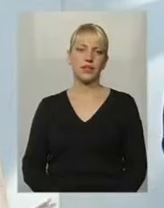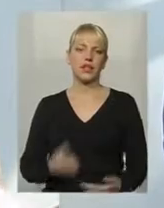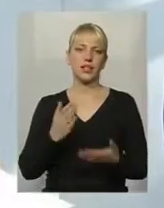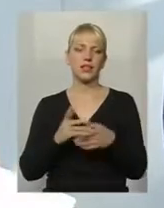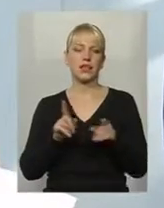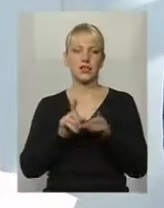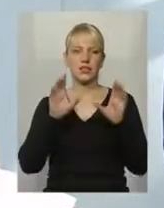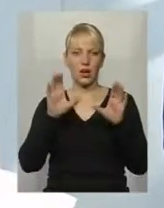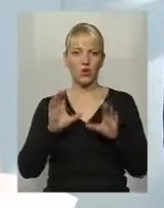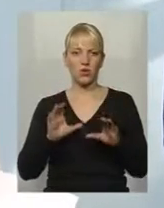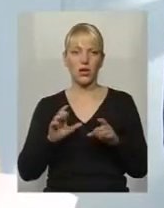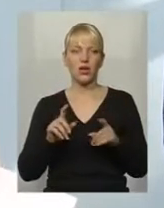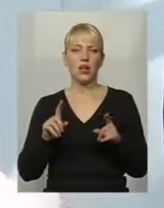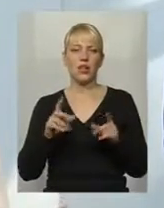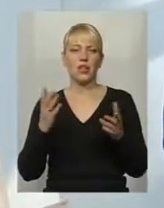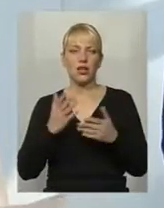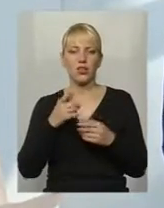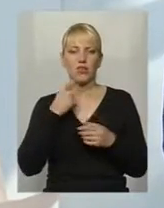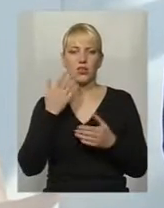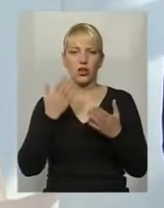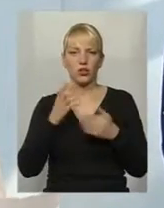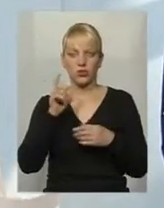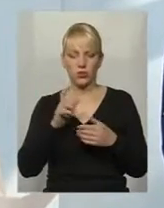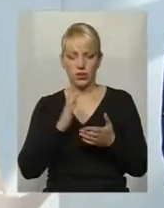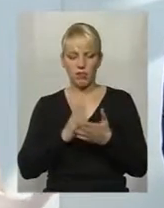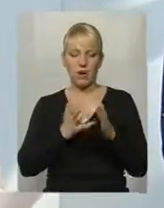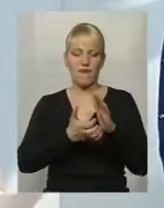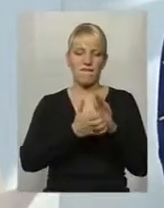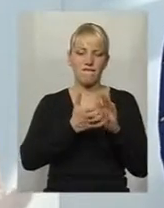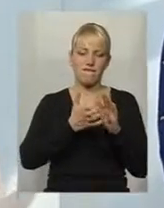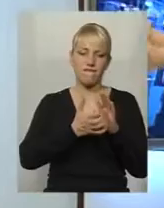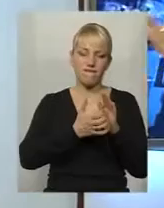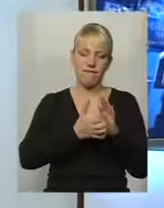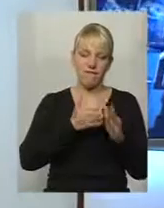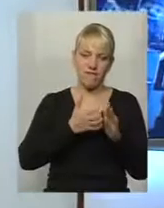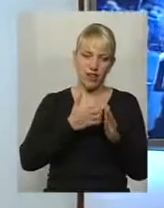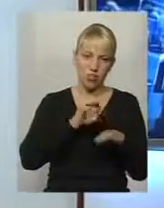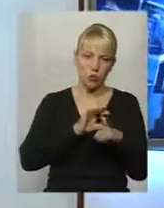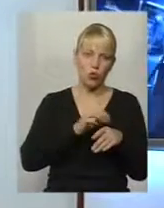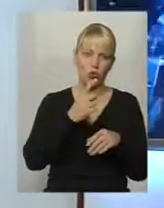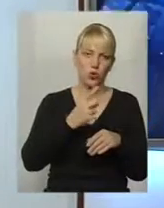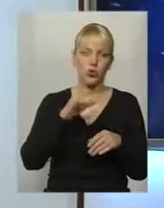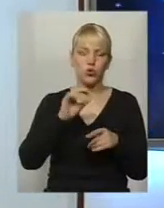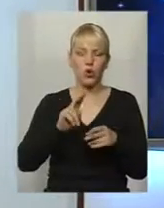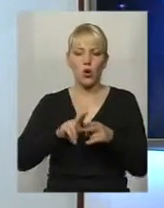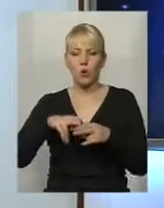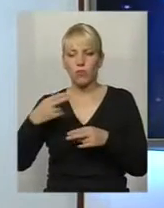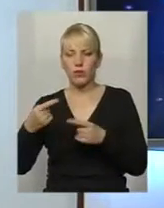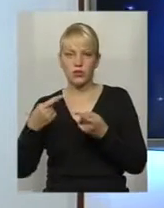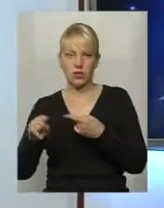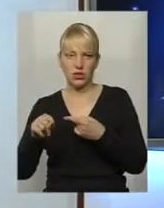Вогоцького, який говорить про… Якщо людина має ваду одну, то обов'язково компенсується чимось іншим. Через це